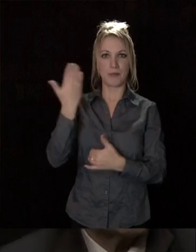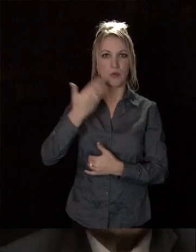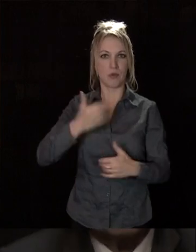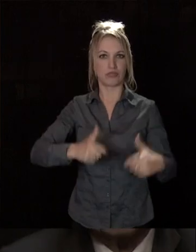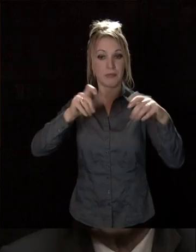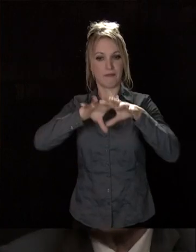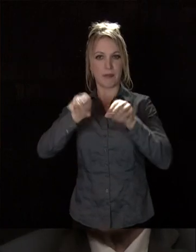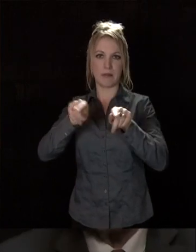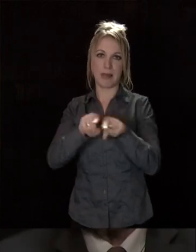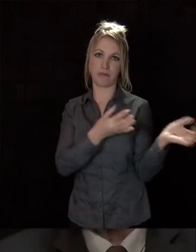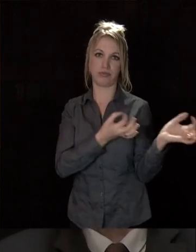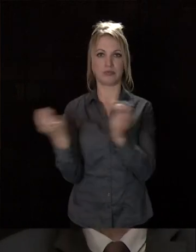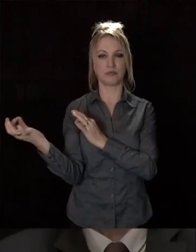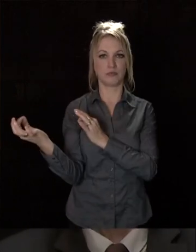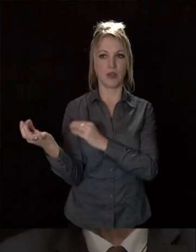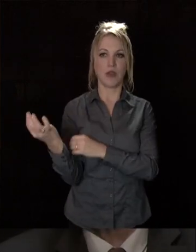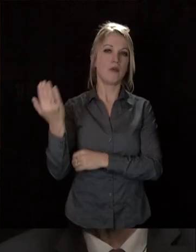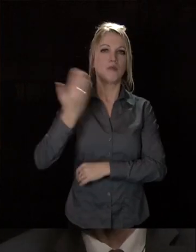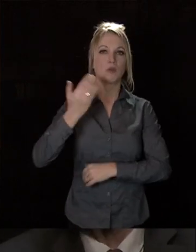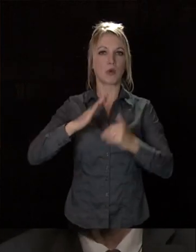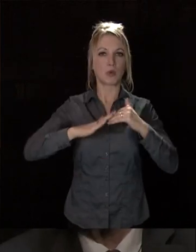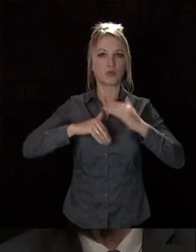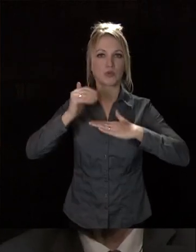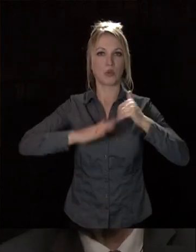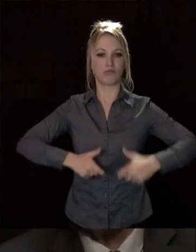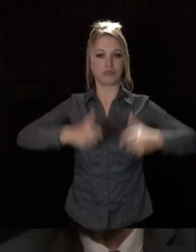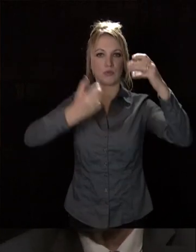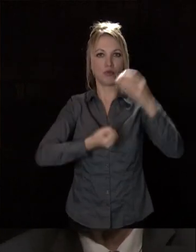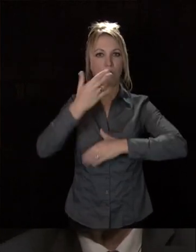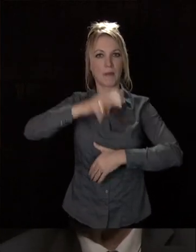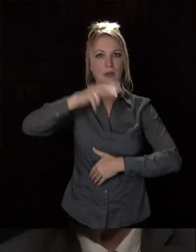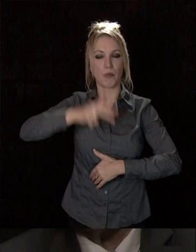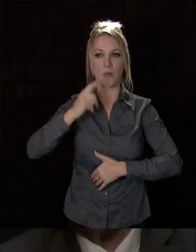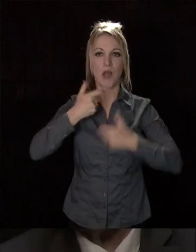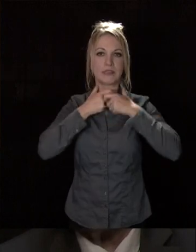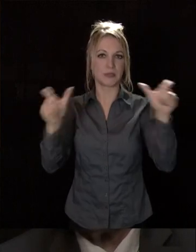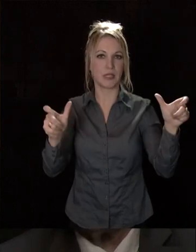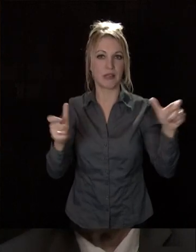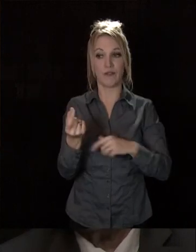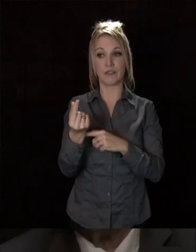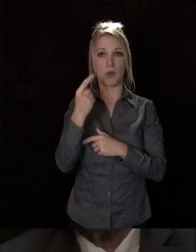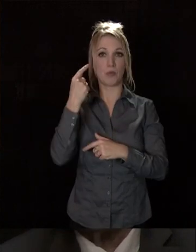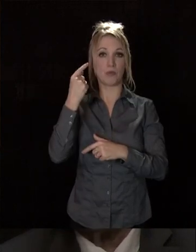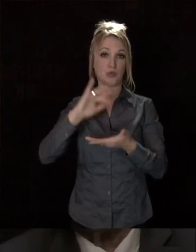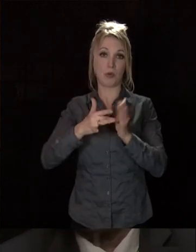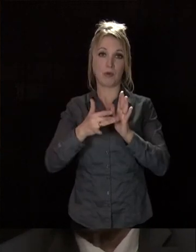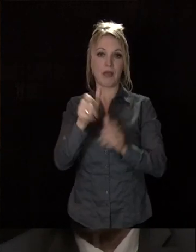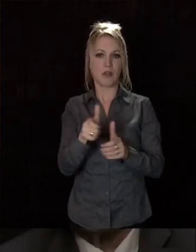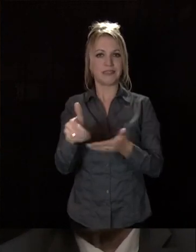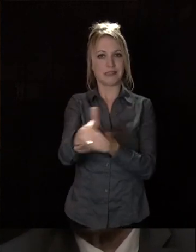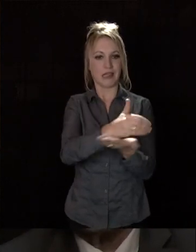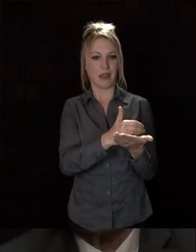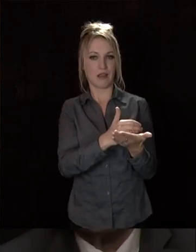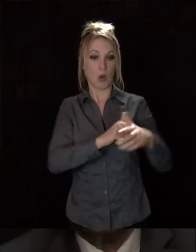celle des familles est permanente. Il nous faut donc construire de nouveaux logements accessibles financièrement pour tous les revenus en